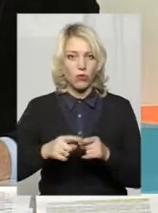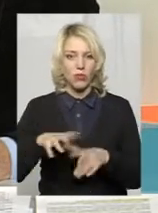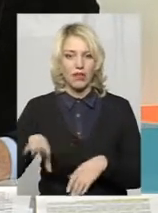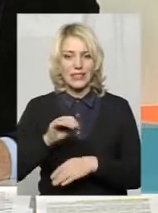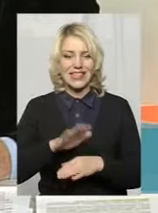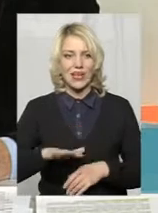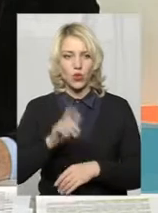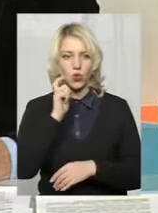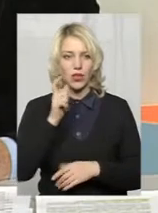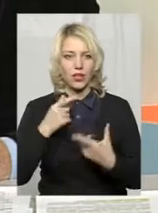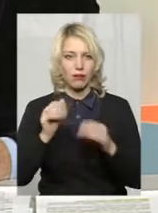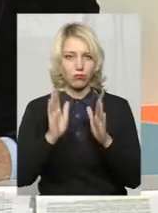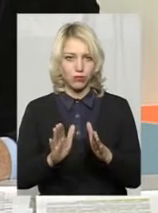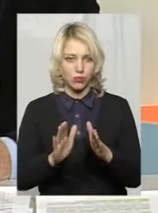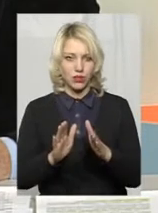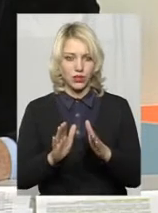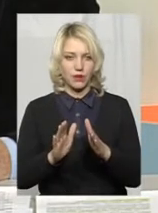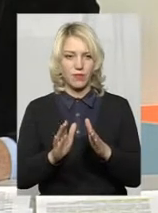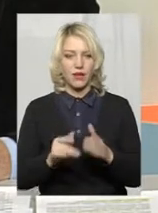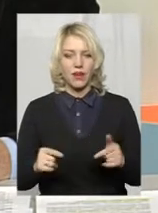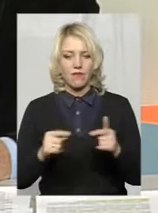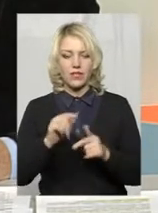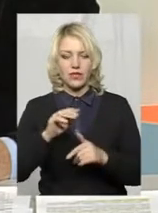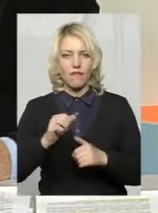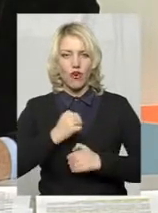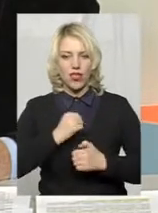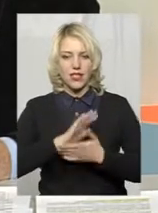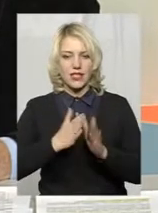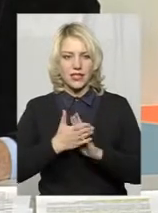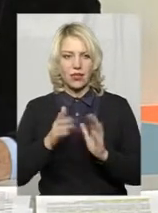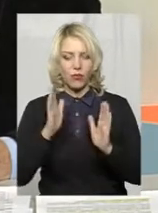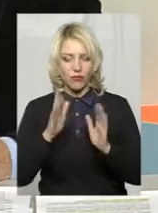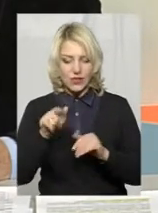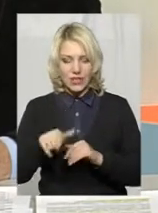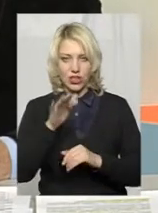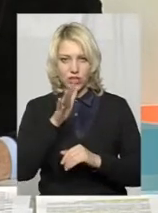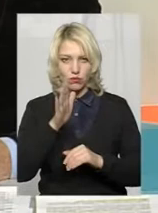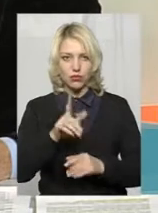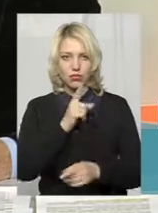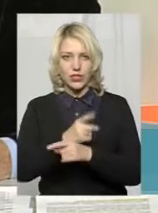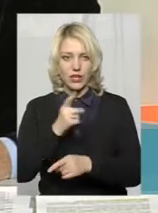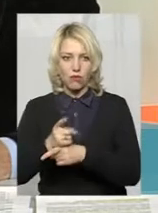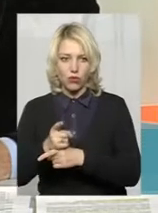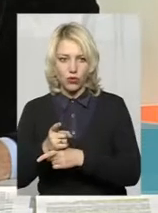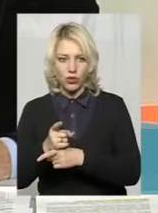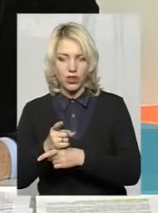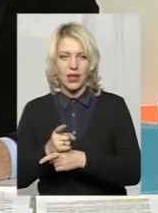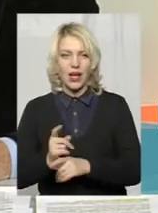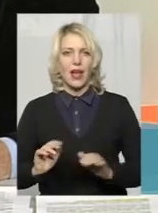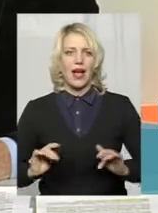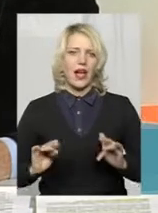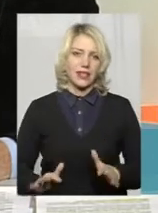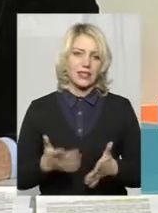України, де буде визначено як воєнний стан, на цей час будуть заборонені дійсно мітинги, акції